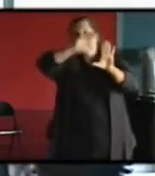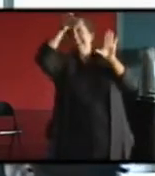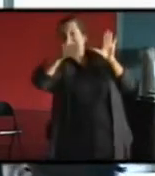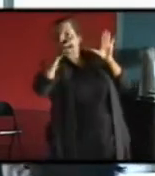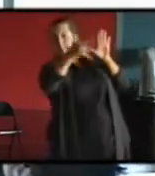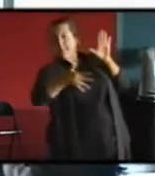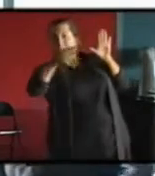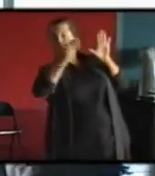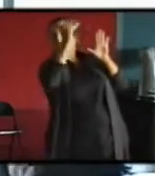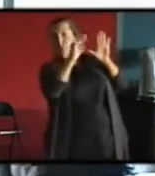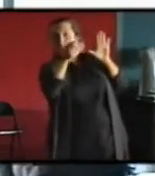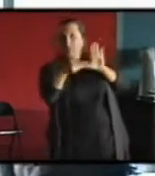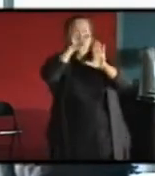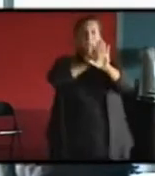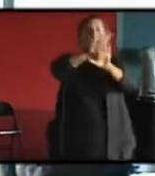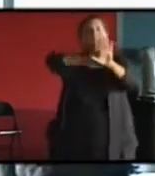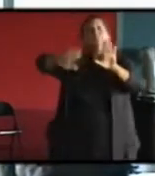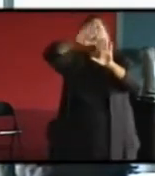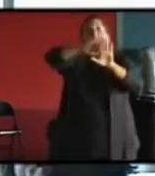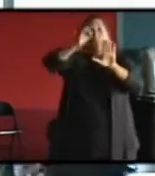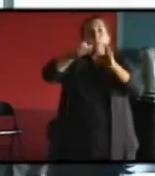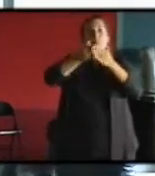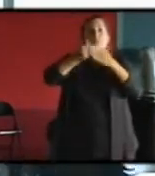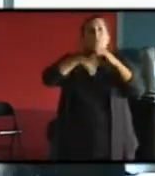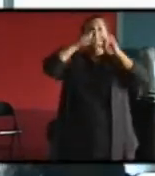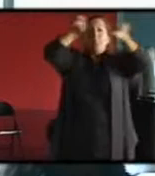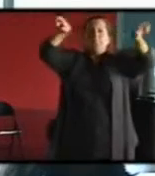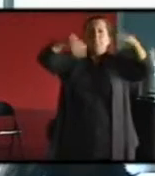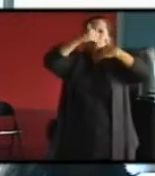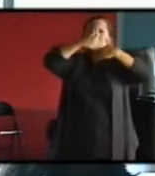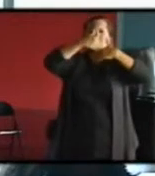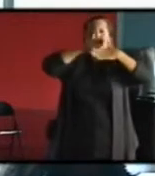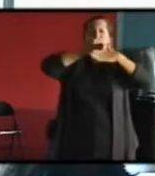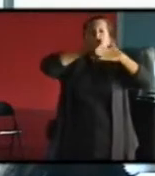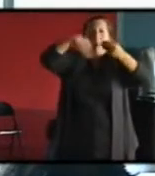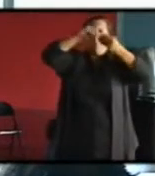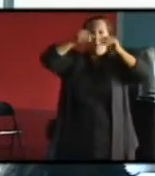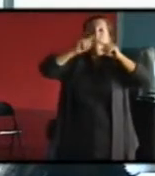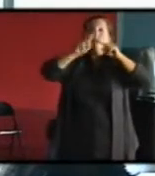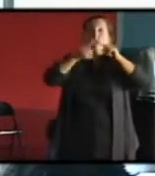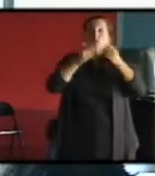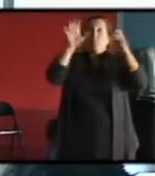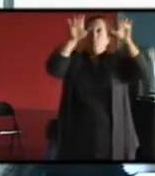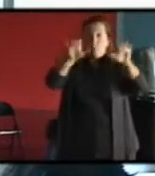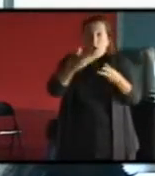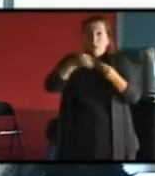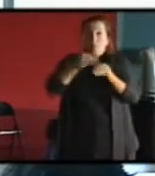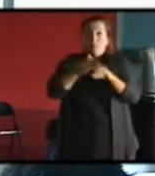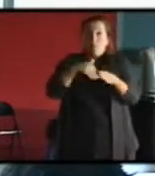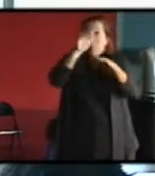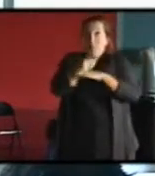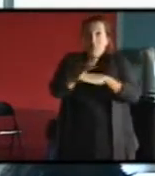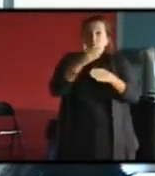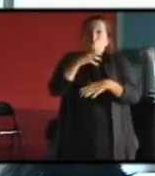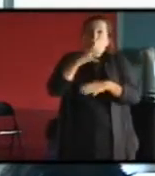sur façade, la mise en place de persiennes, etc. C'est-dire d'éléments qui viennent s'ajouter mais sans isolation pour améliorer